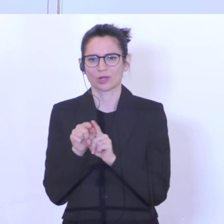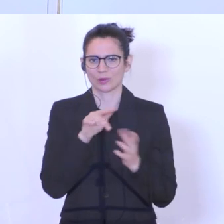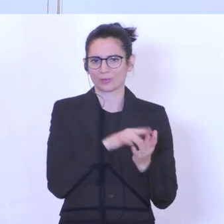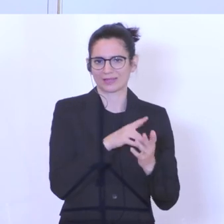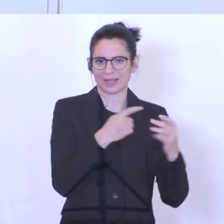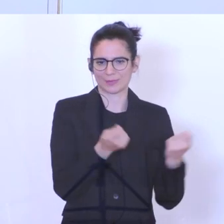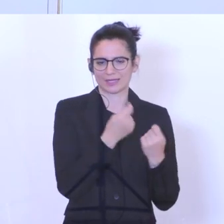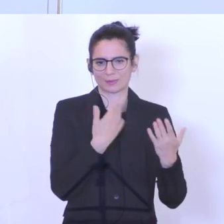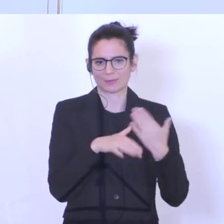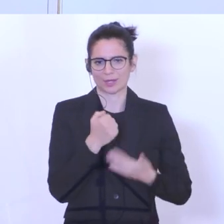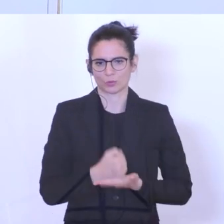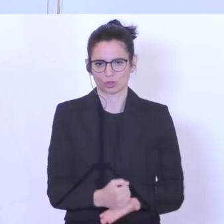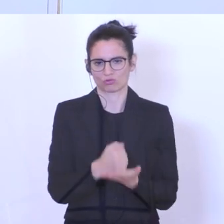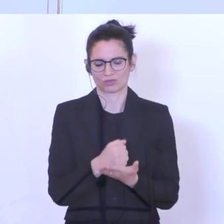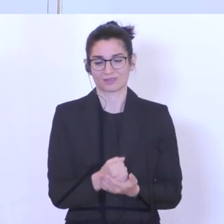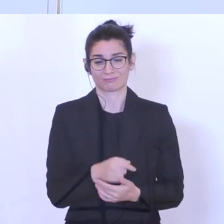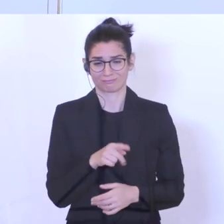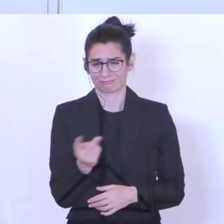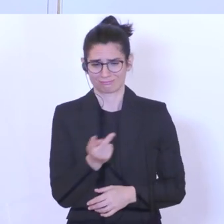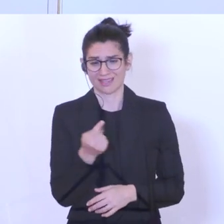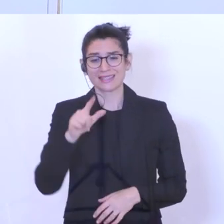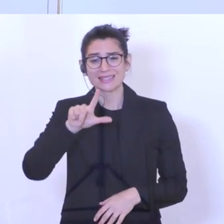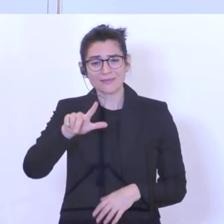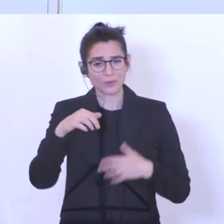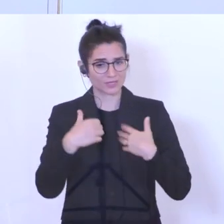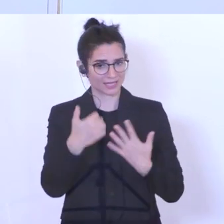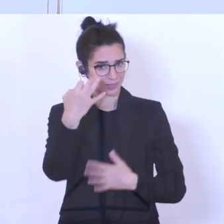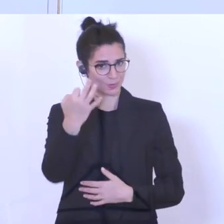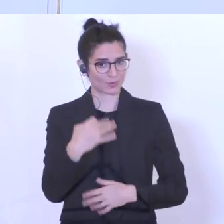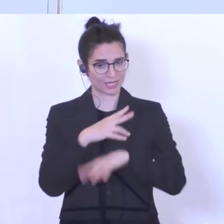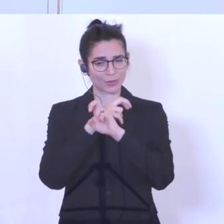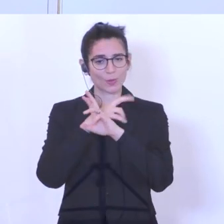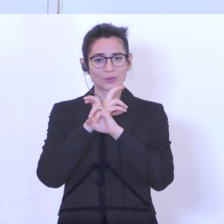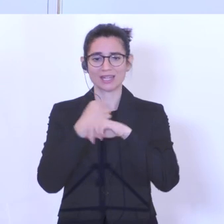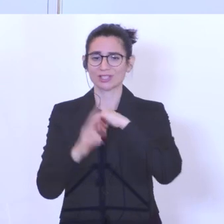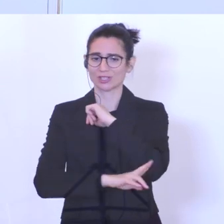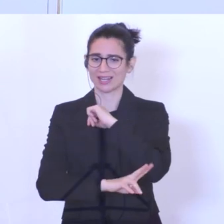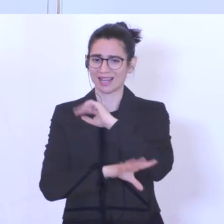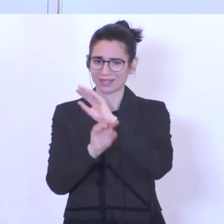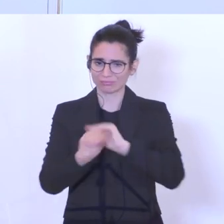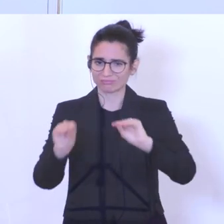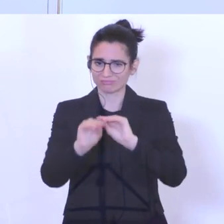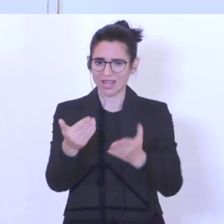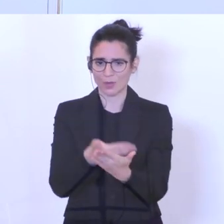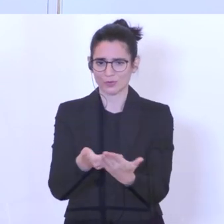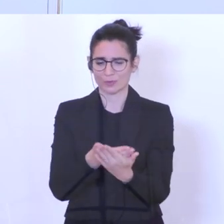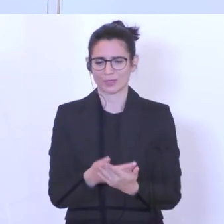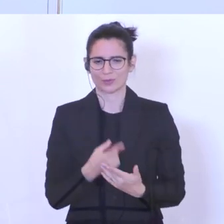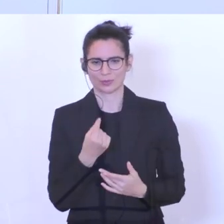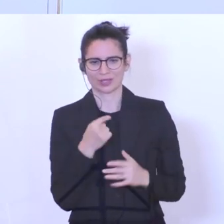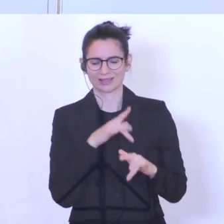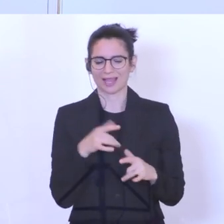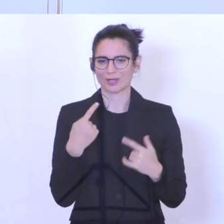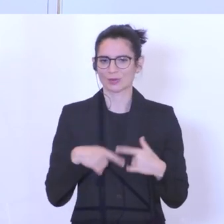unterstützt werden. Sie bilden immerhin 62 Prozent der österreichischen Lehrlinge aus. Es soll für sie ein Mutmacher